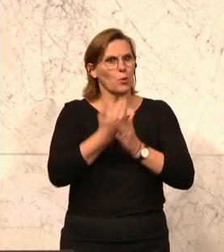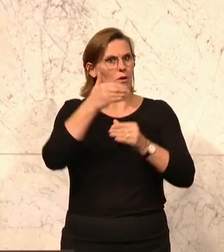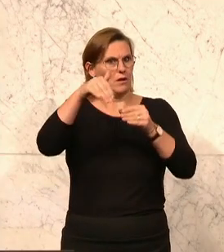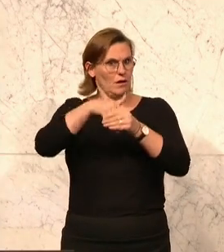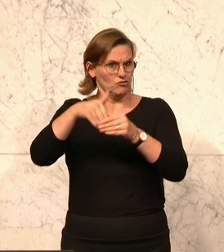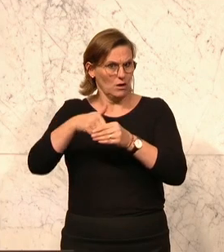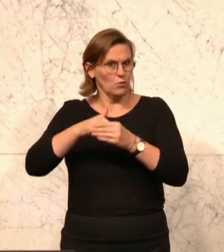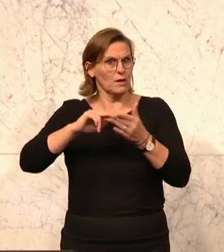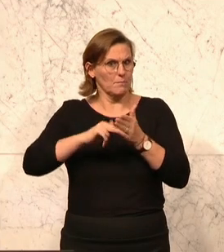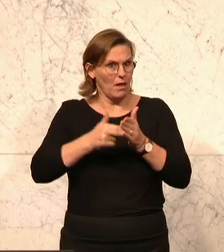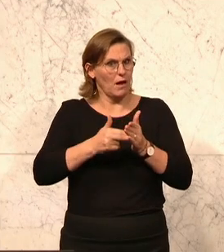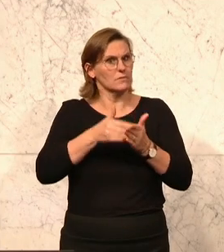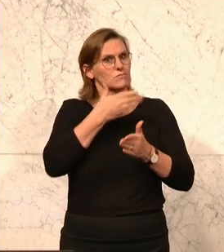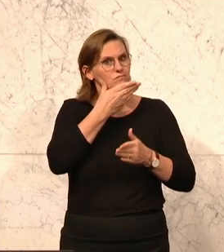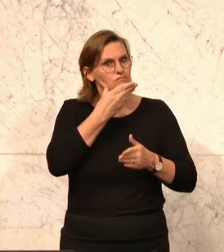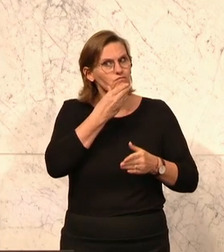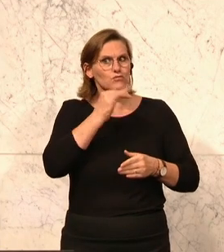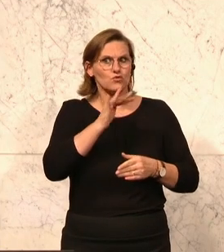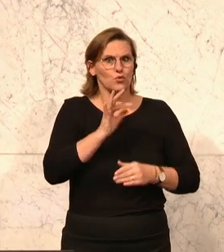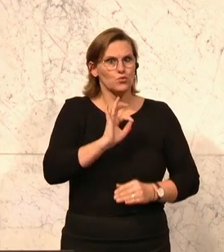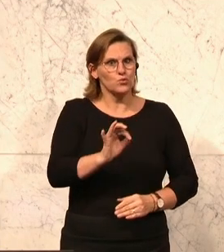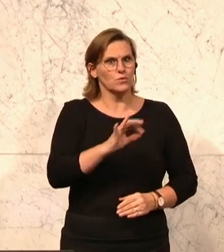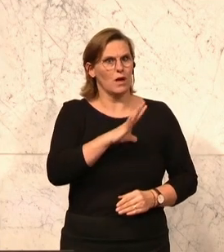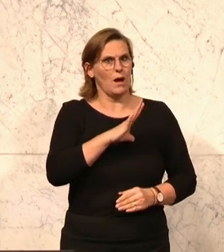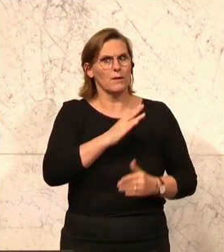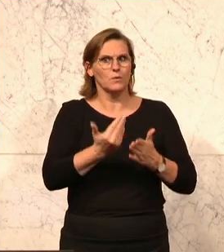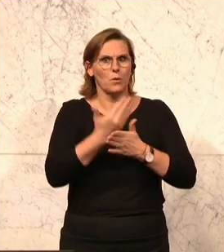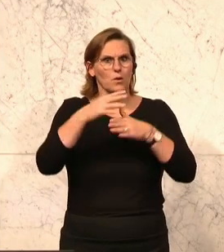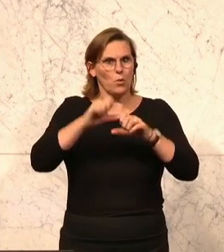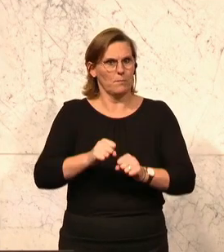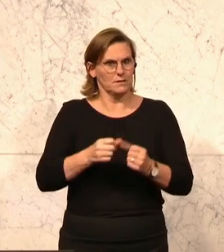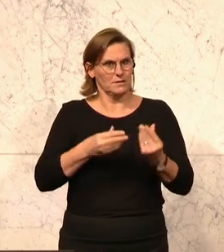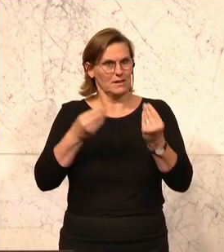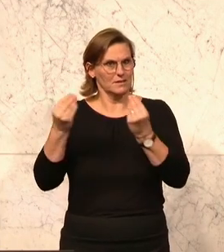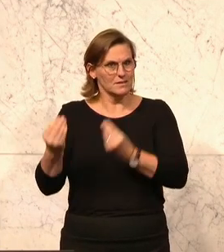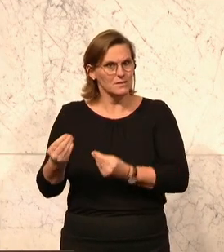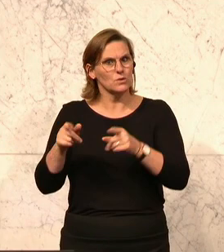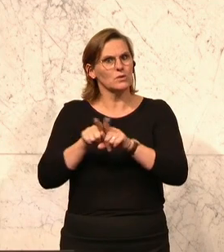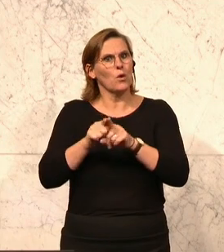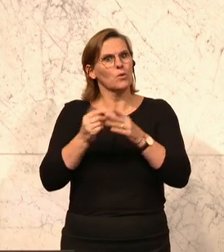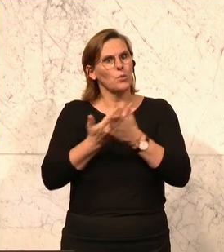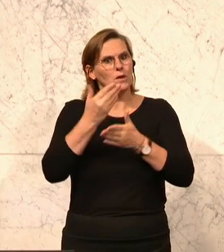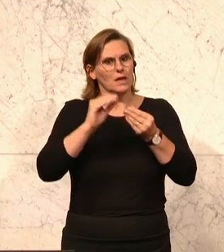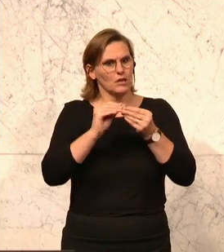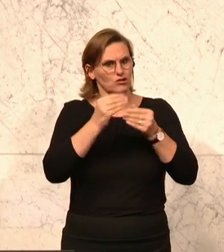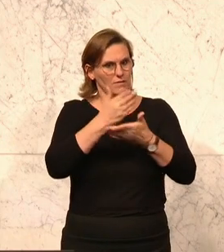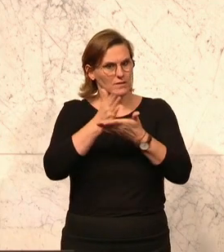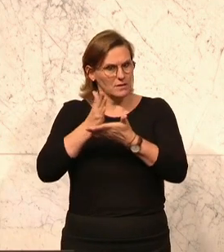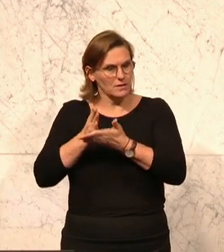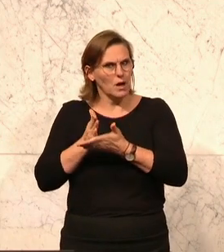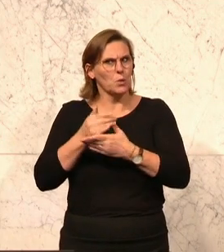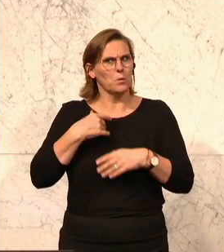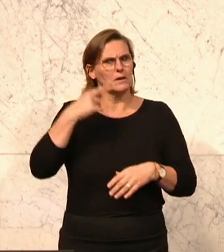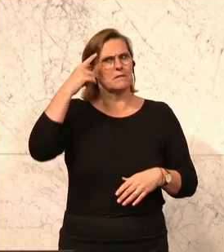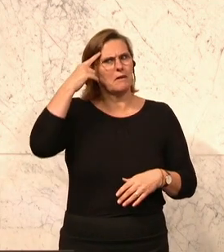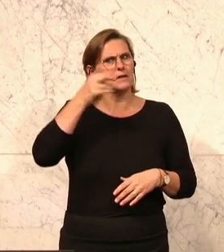Aber in erster Linie neue, neue Kompetenzen, die das Innenministerium bekommt und eine neue Geschäftseinteilung. Und der gelernte Österreicher